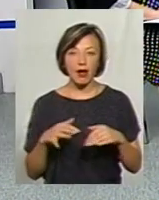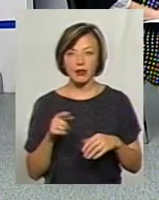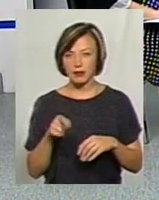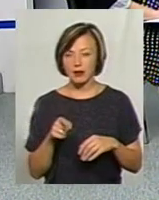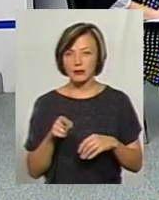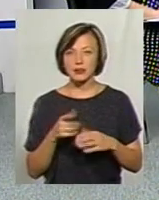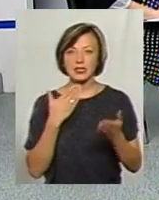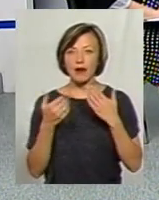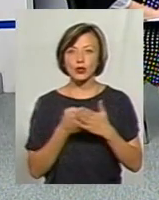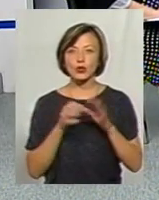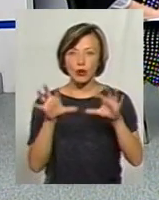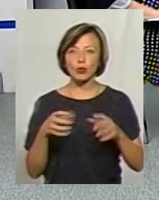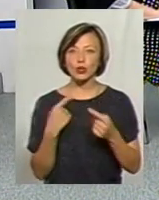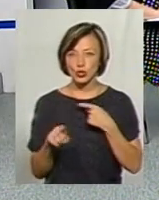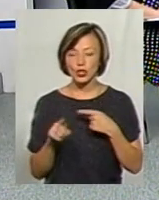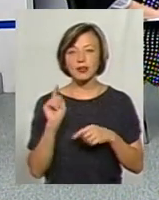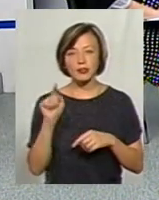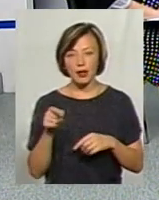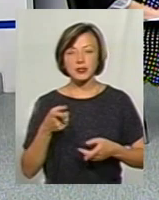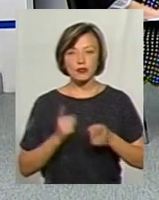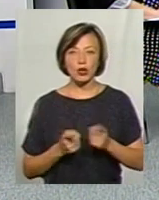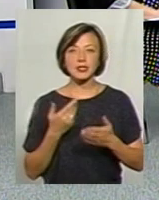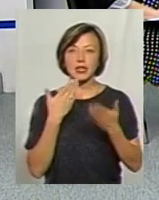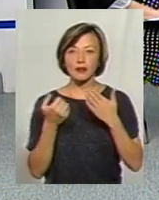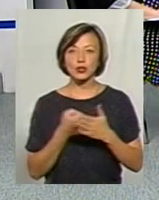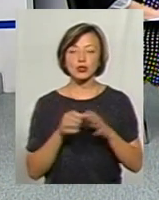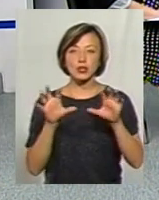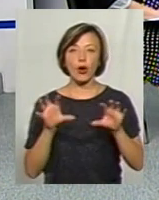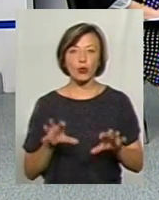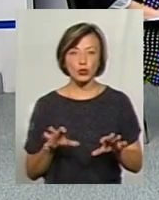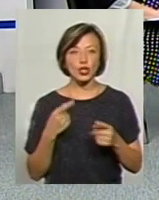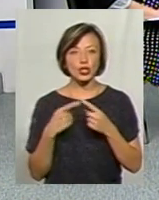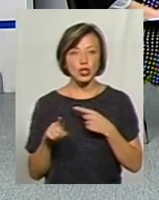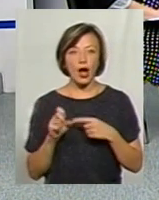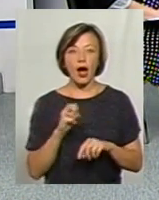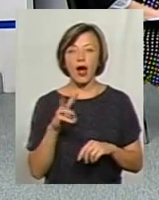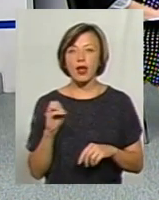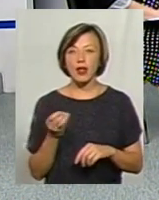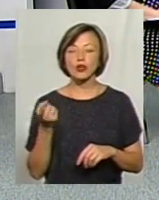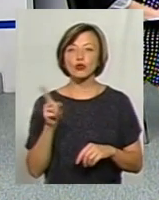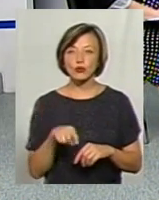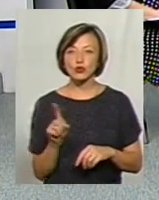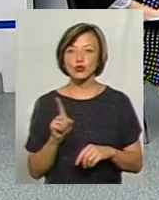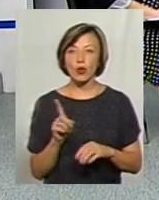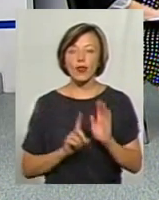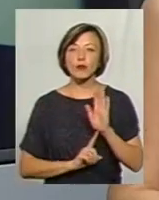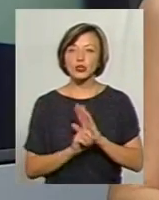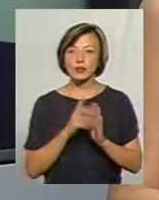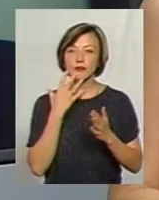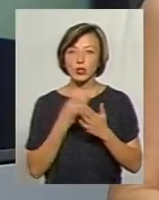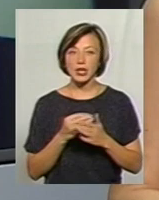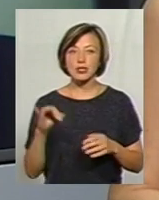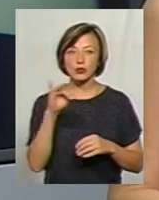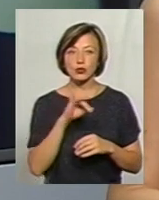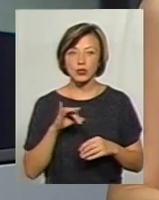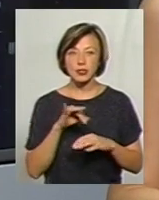там ставлення до закону інше. Там, звичайно, ставлення до закону інше, але саме тому, що на початку своєї